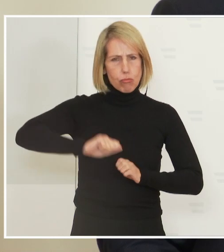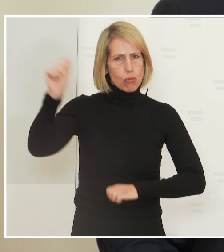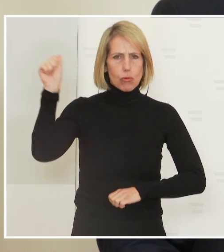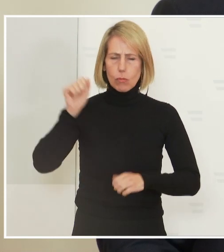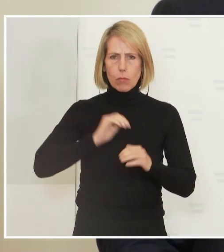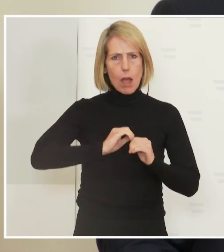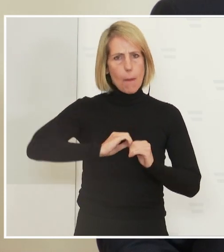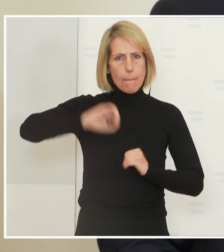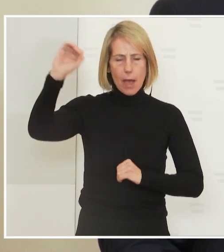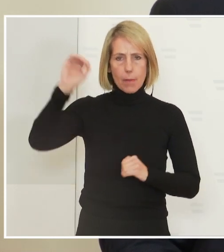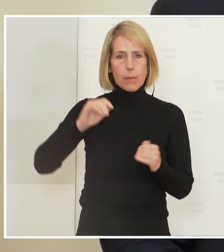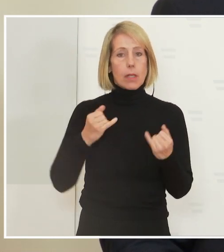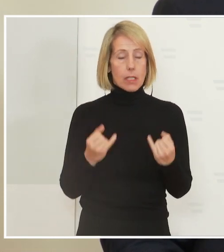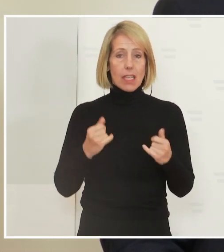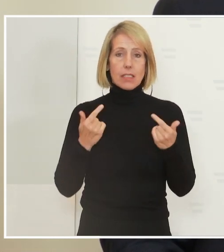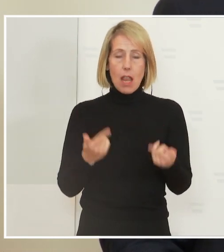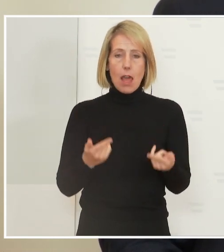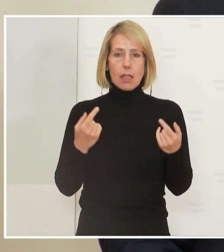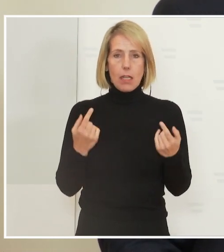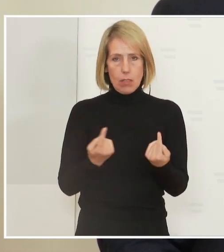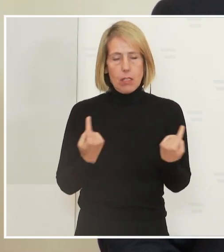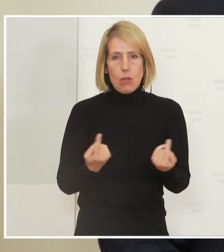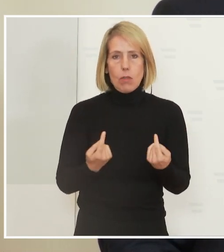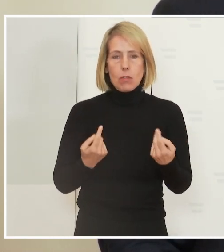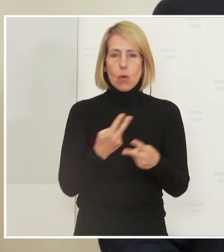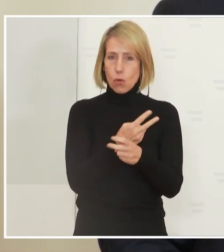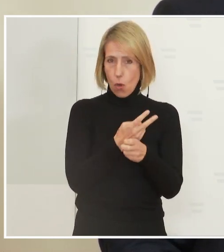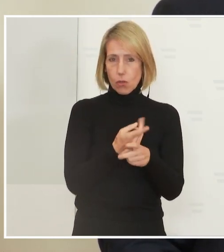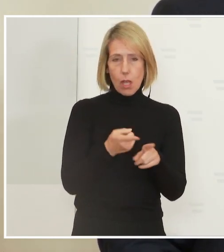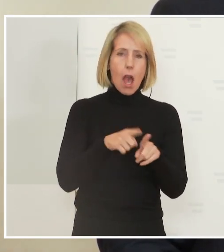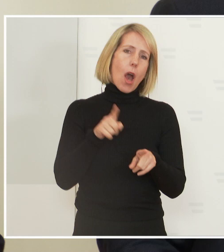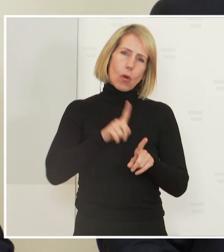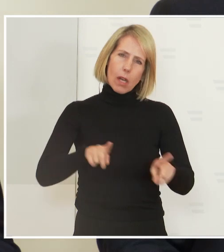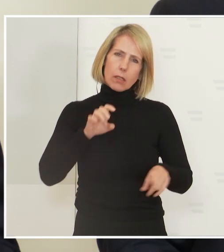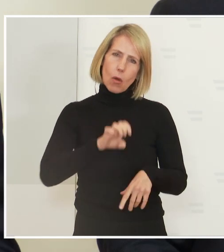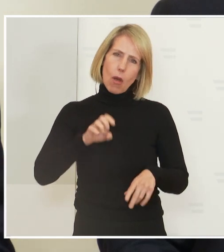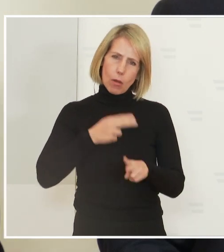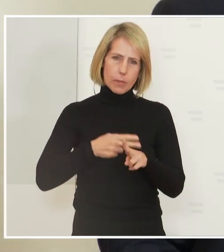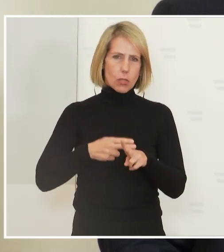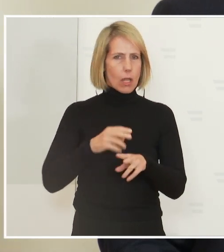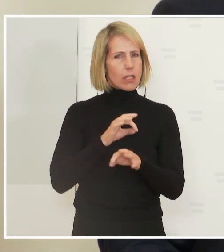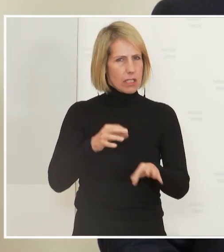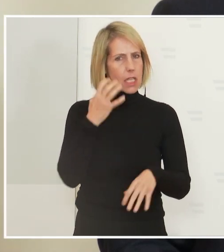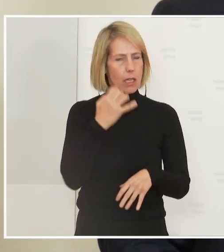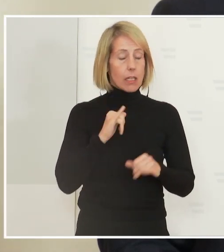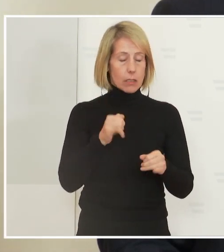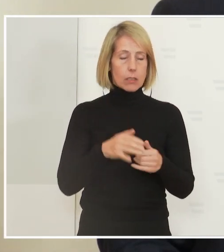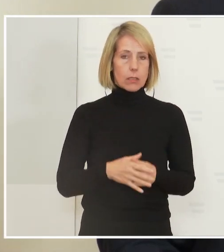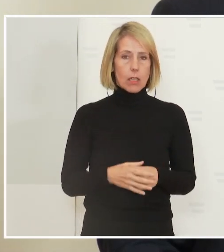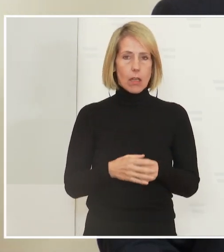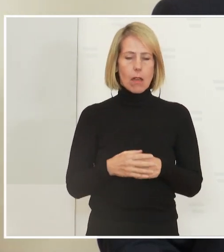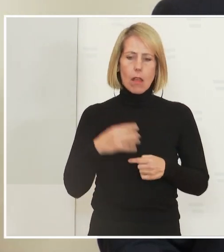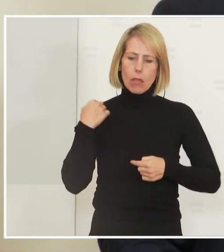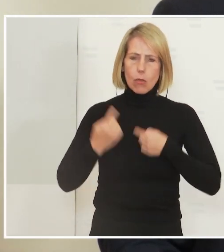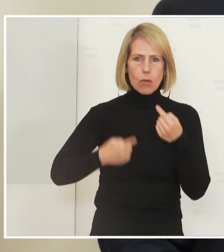besteht kein Zweifel daran, dass die Lage in Österreich sowie auch in einer Reihe von anderen europäischen Staaten ernst ist. Die Dynamik ist